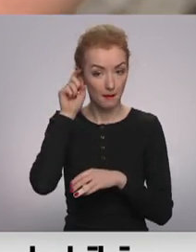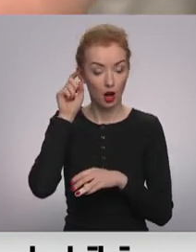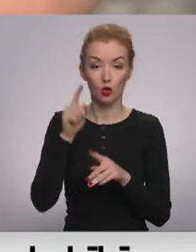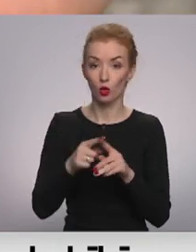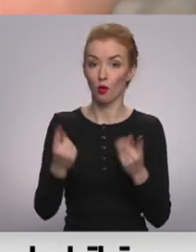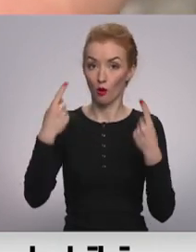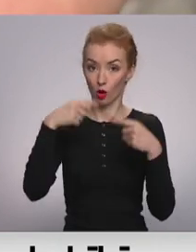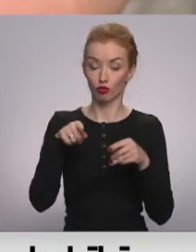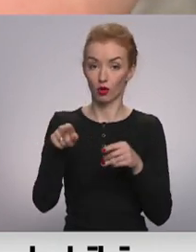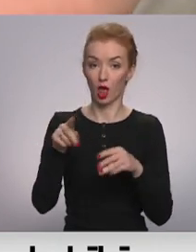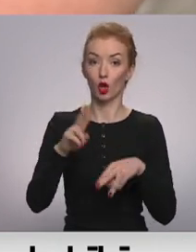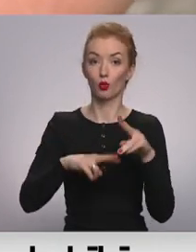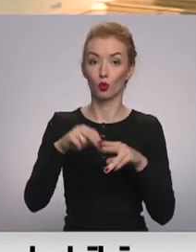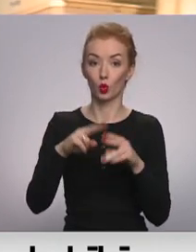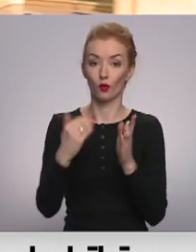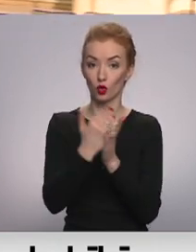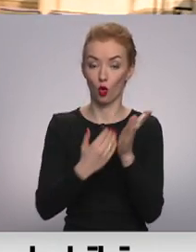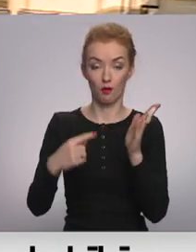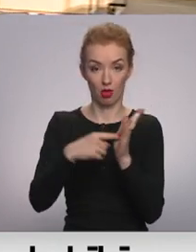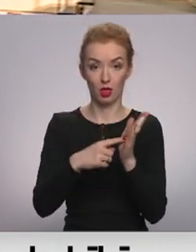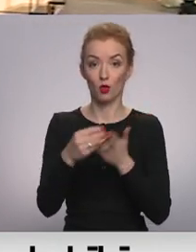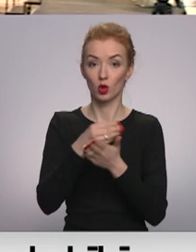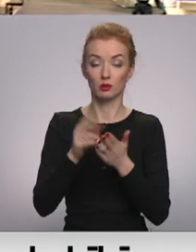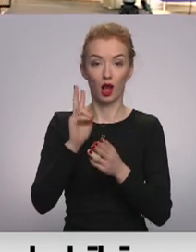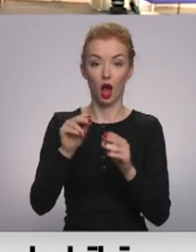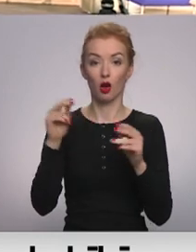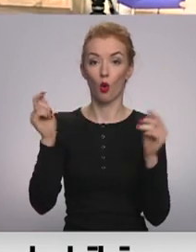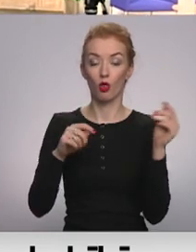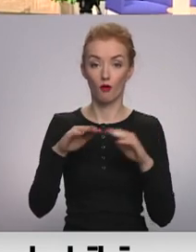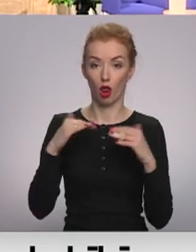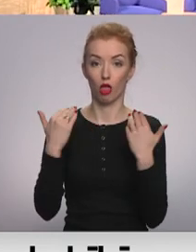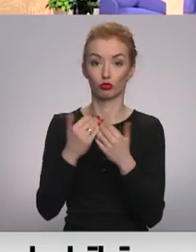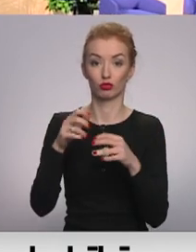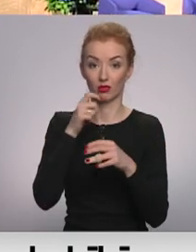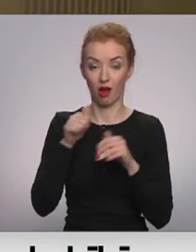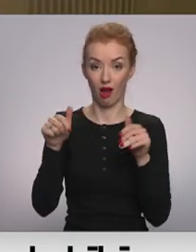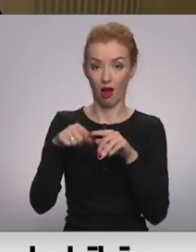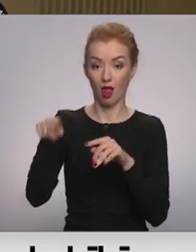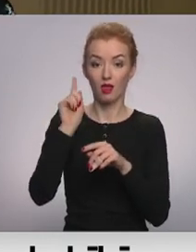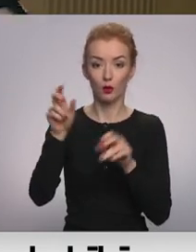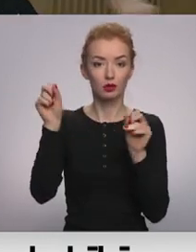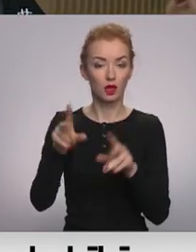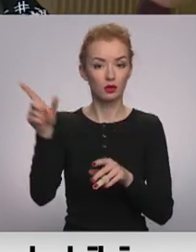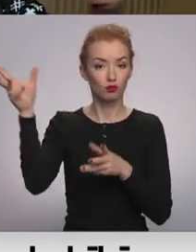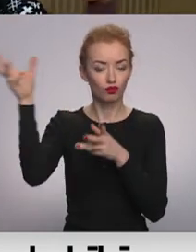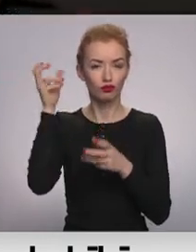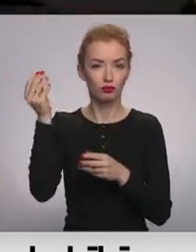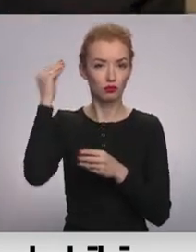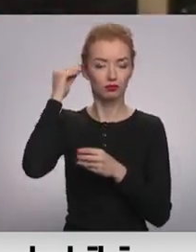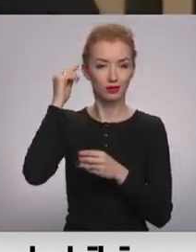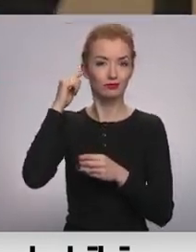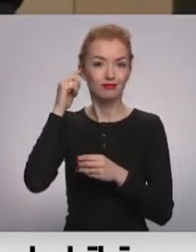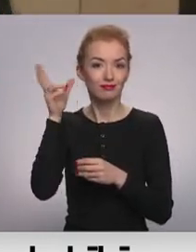esošie buvnormatīvi paradz, ka konferenču zālēs ir jāierīko dzirdas cilpas. Taču realitātē šādu telpu ir maz.